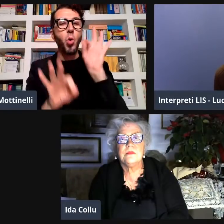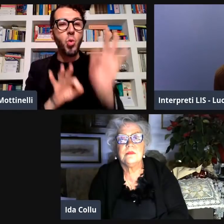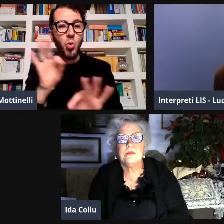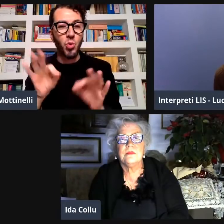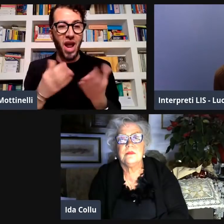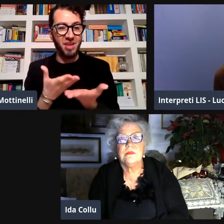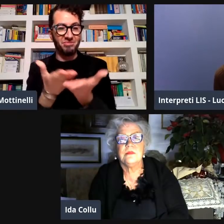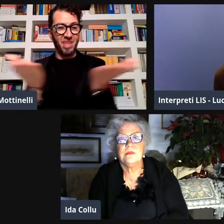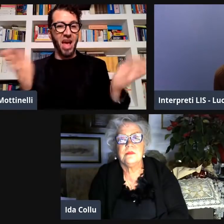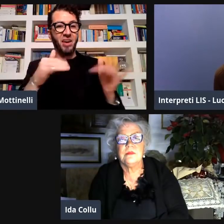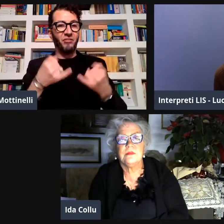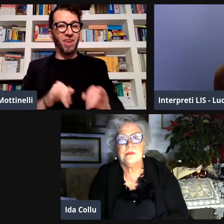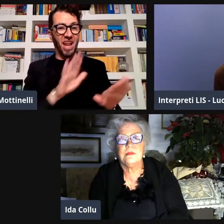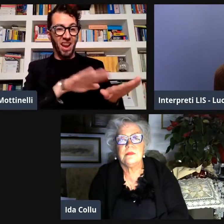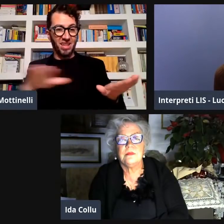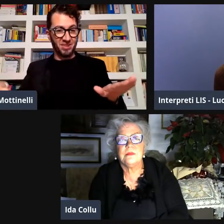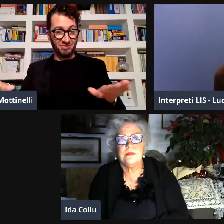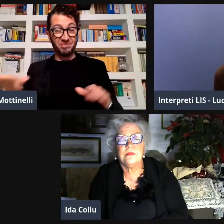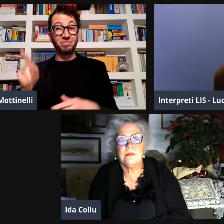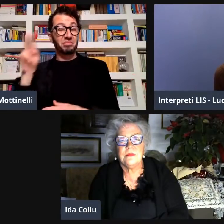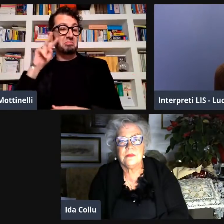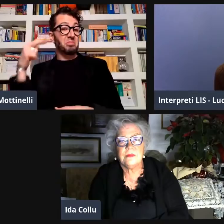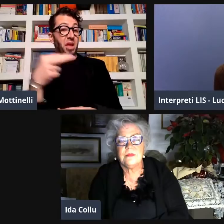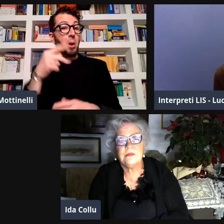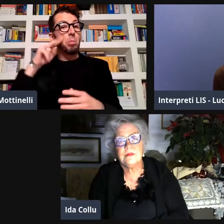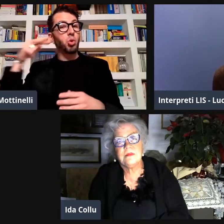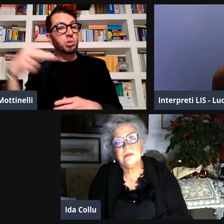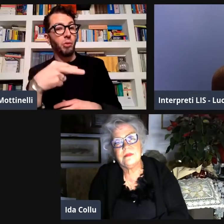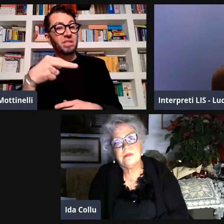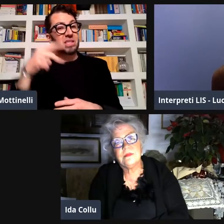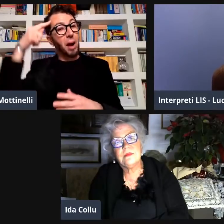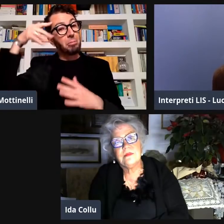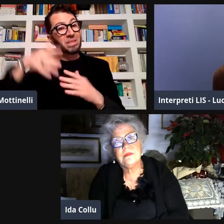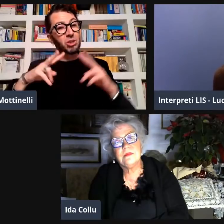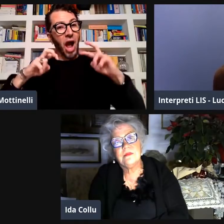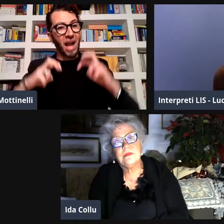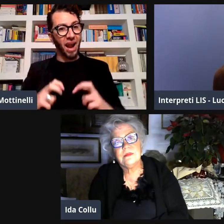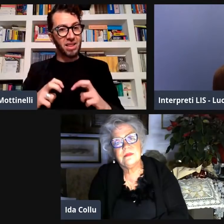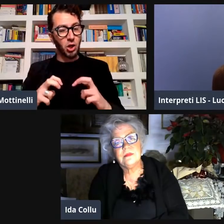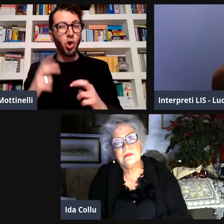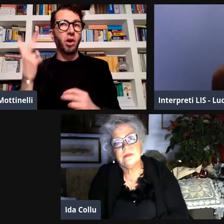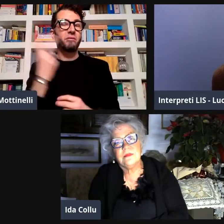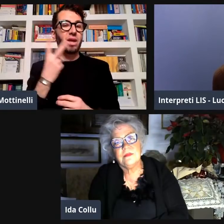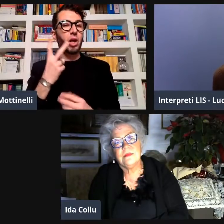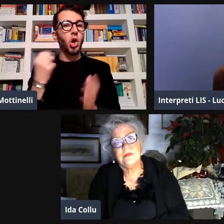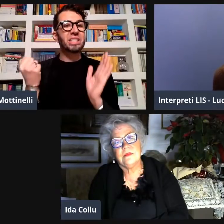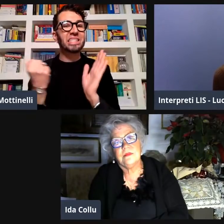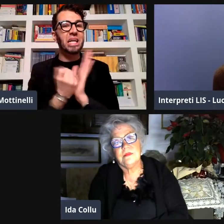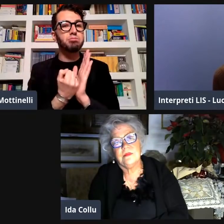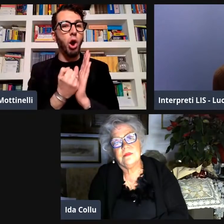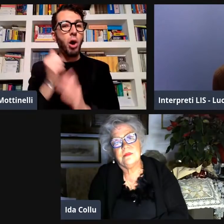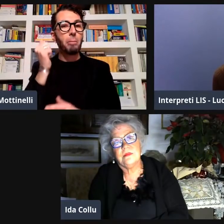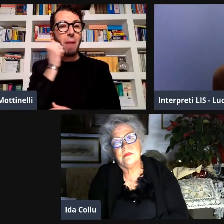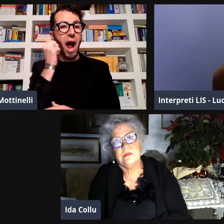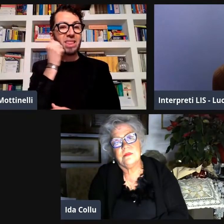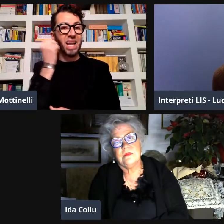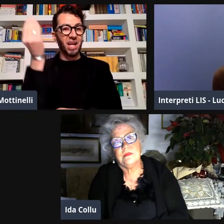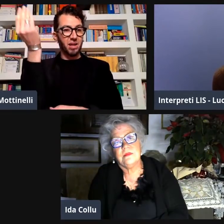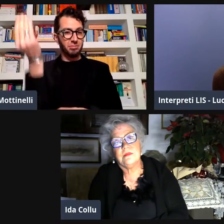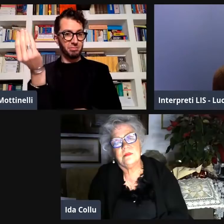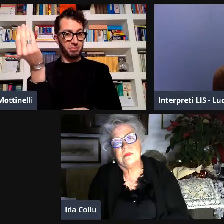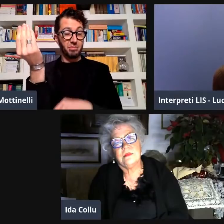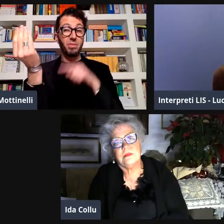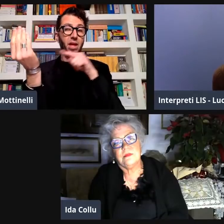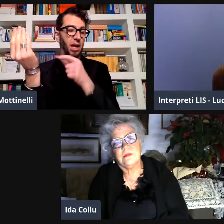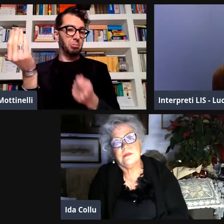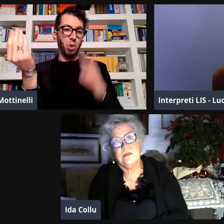donne erano come delle mamme. avevano un ruolo di prendersi cura degli altri come se fossero dei figli. E questo era il suo punto di vista da